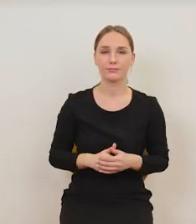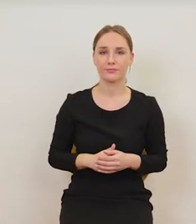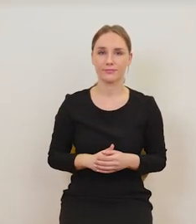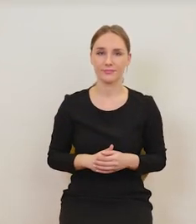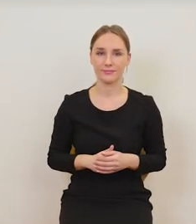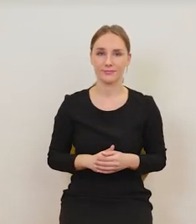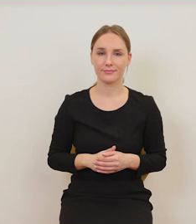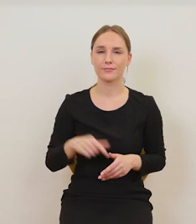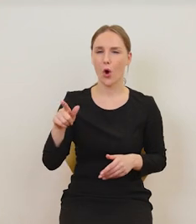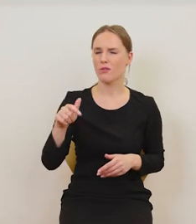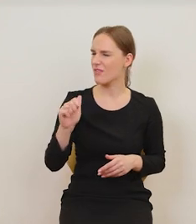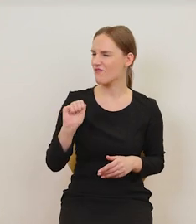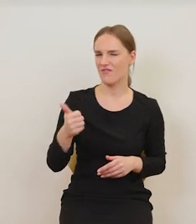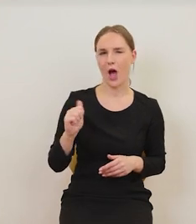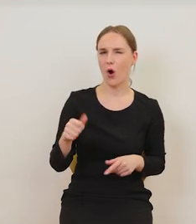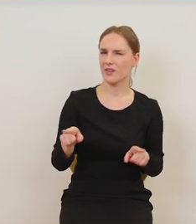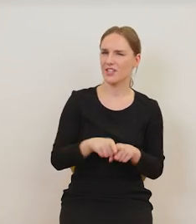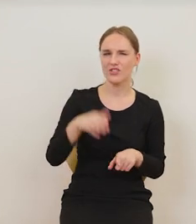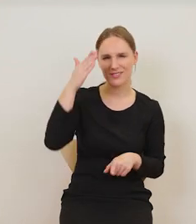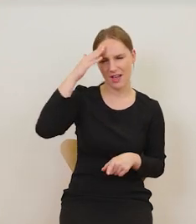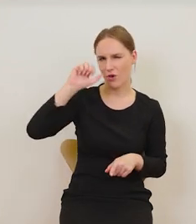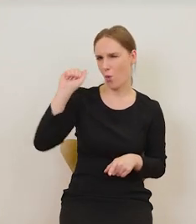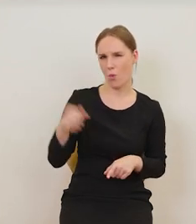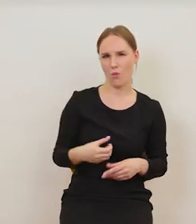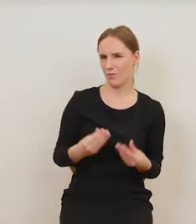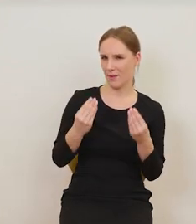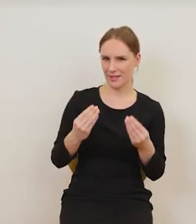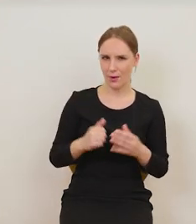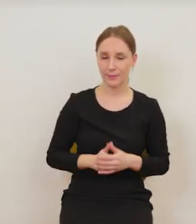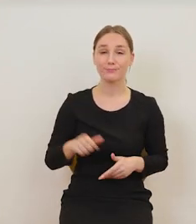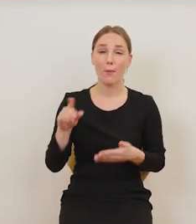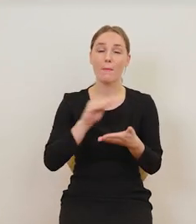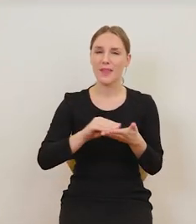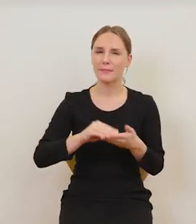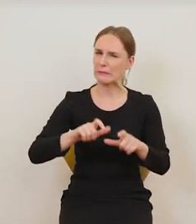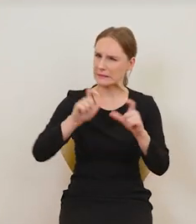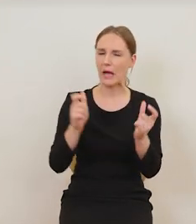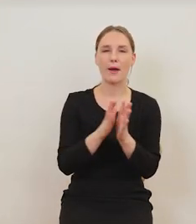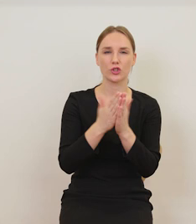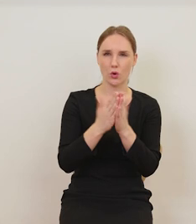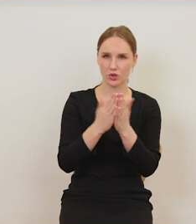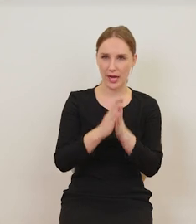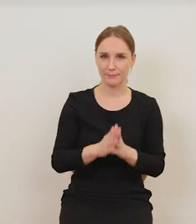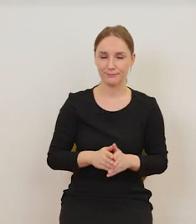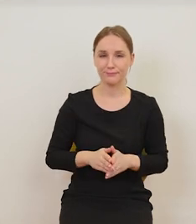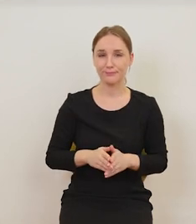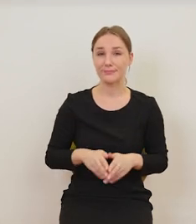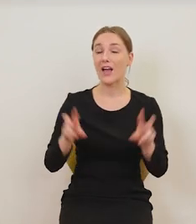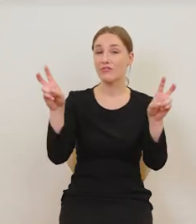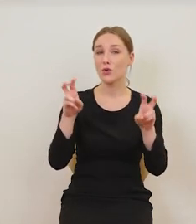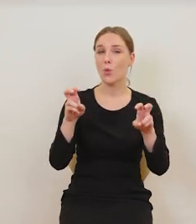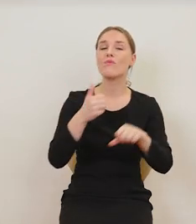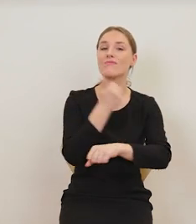Fachowcem był i znawcą znakomitym, bo napisał całą książkę, zatytułowaną